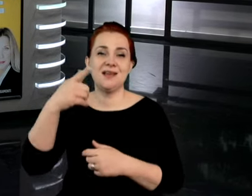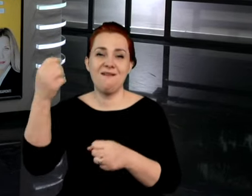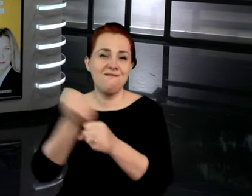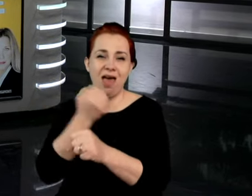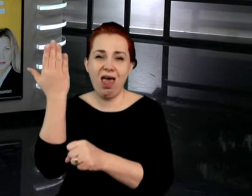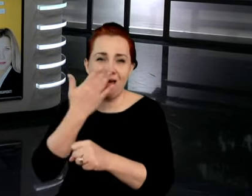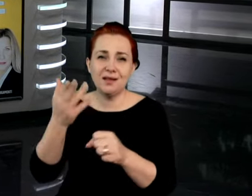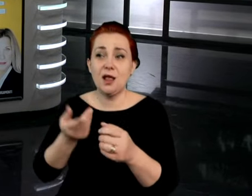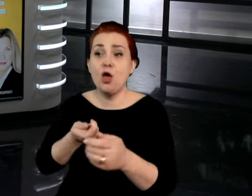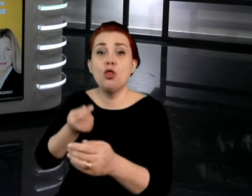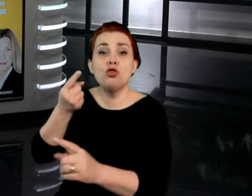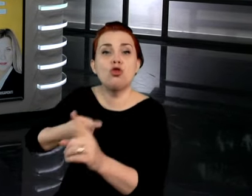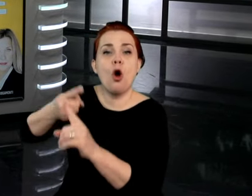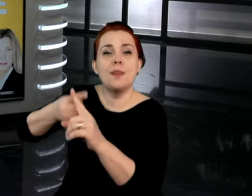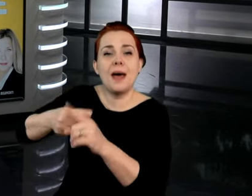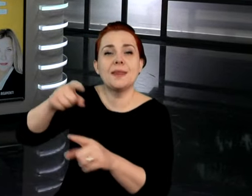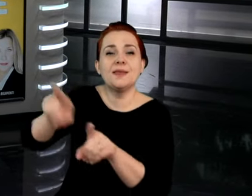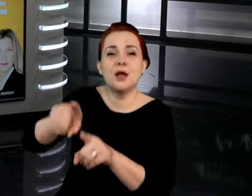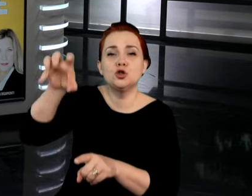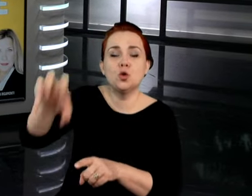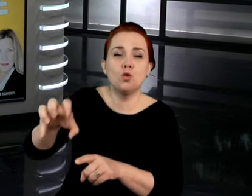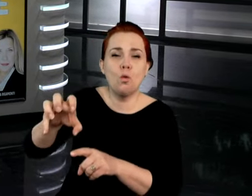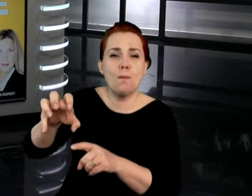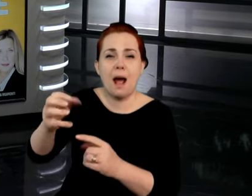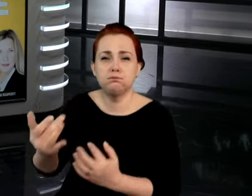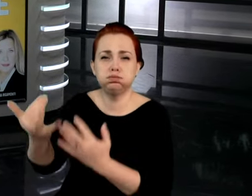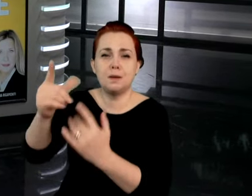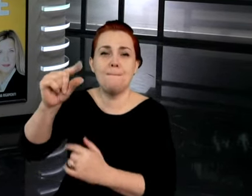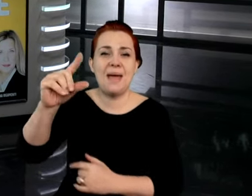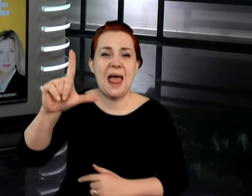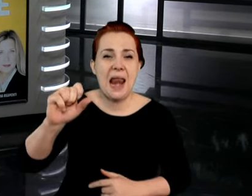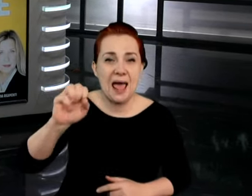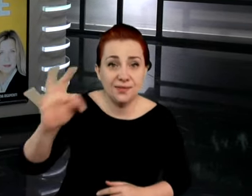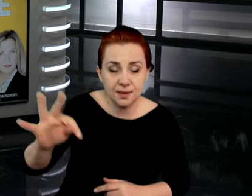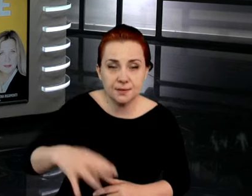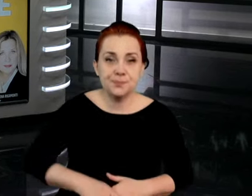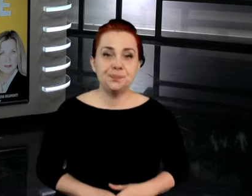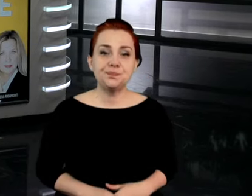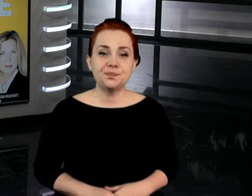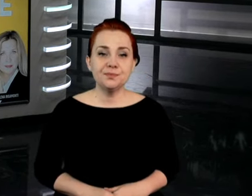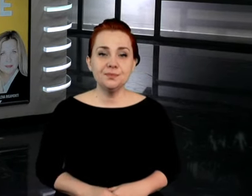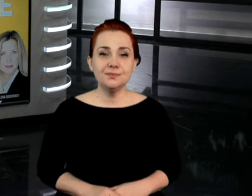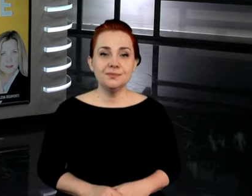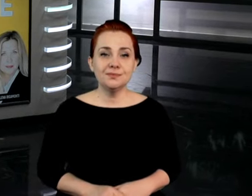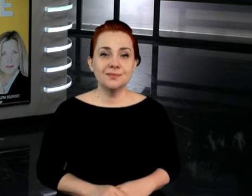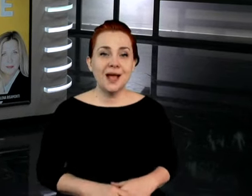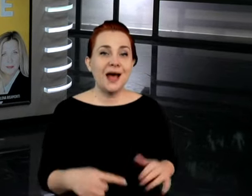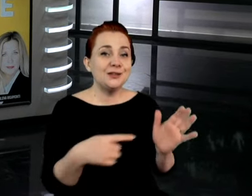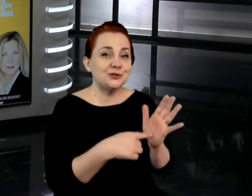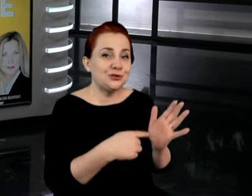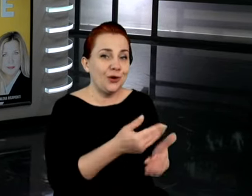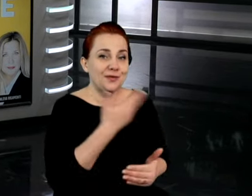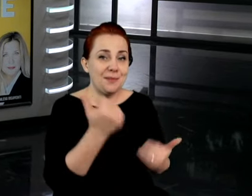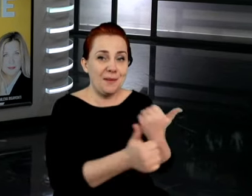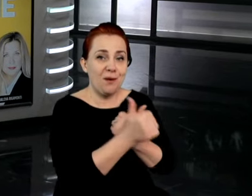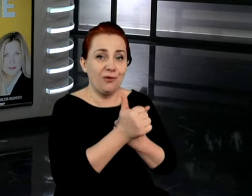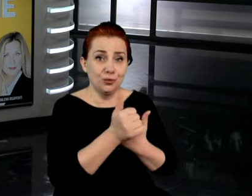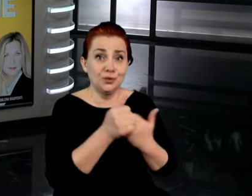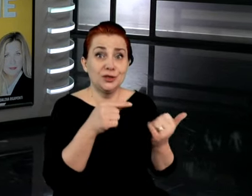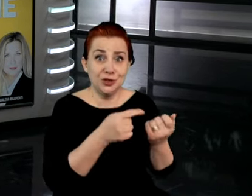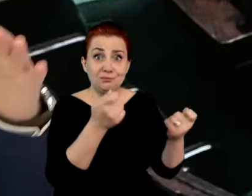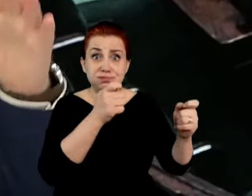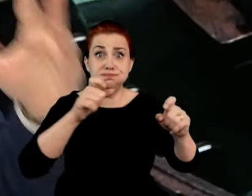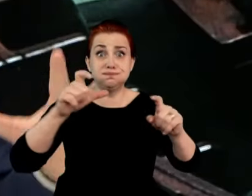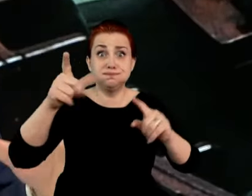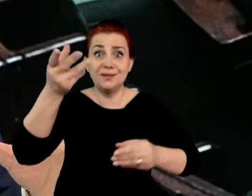itd. Co proponuje za to koledzy Ale panie ministrze, czy to nie napędza jeszcze większej inflacji? To jest pierwsze pytanie, pewnie do